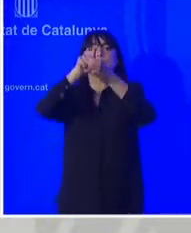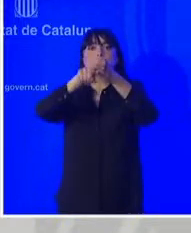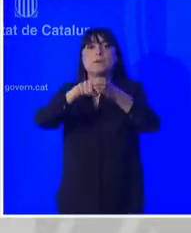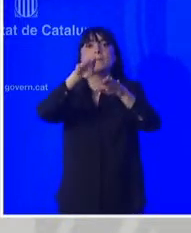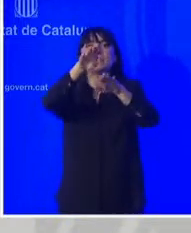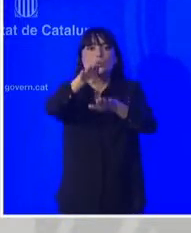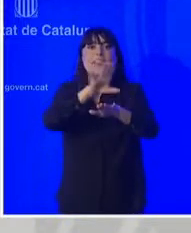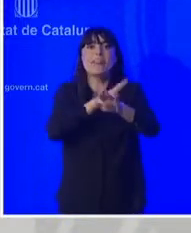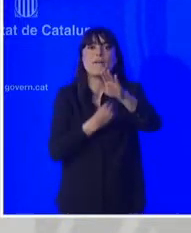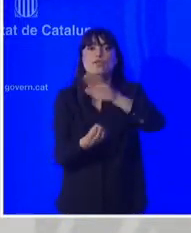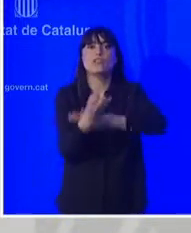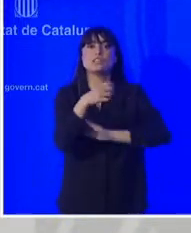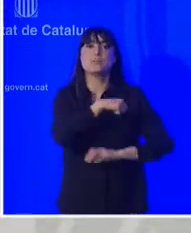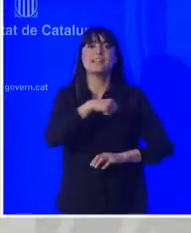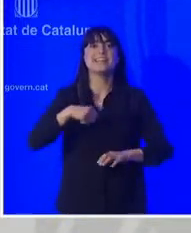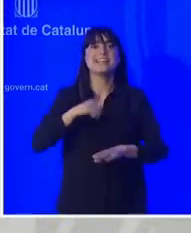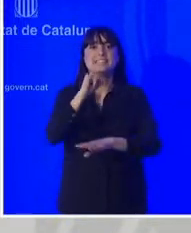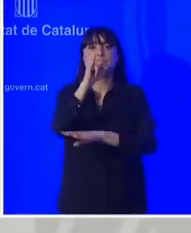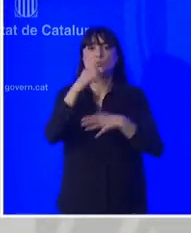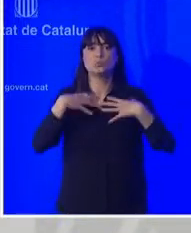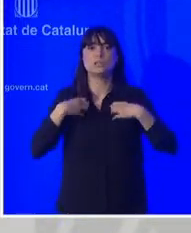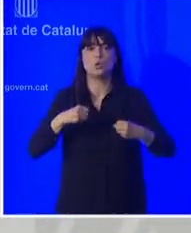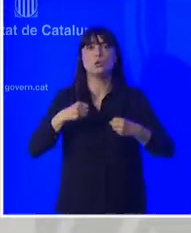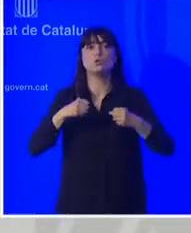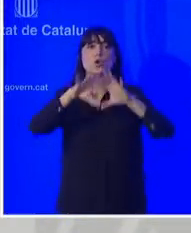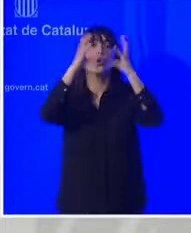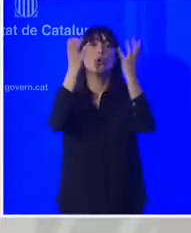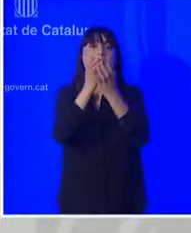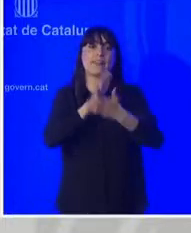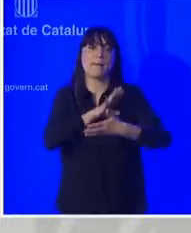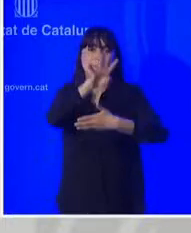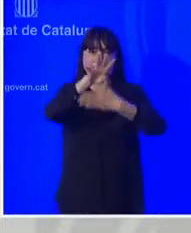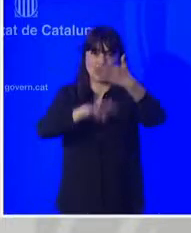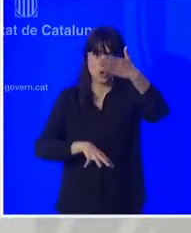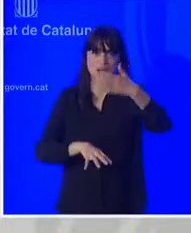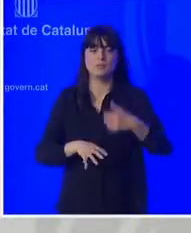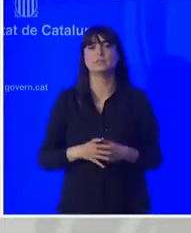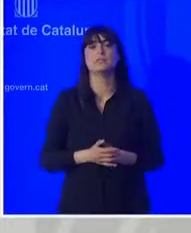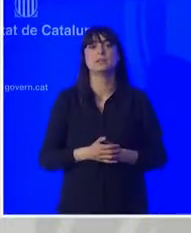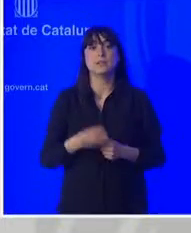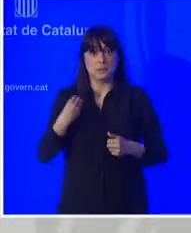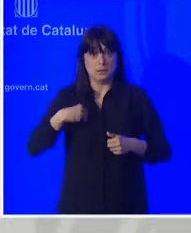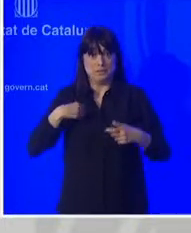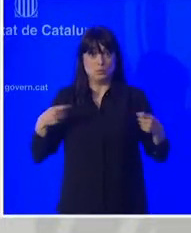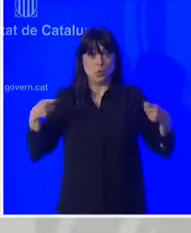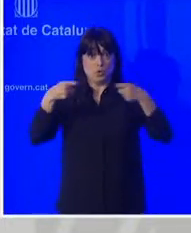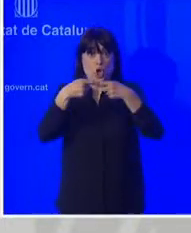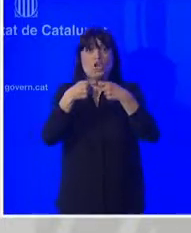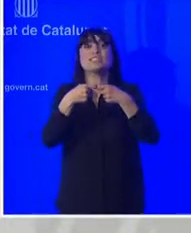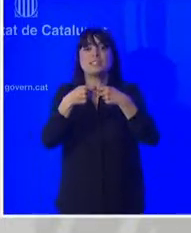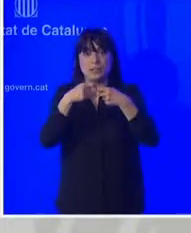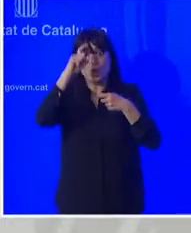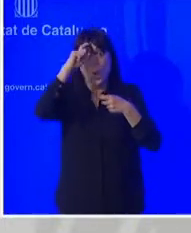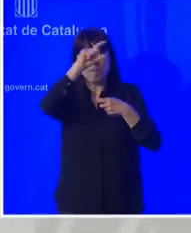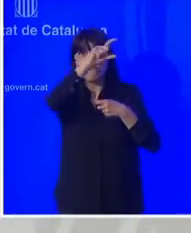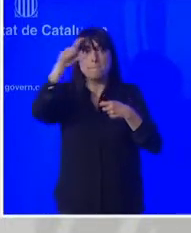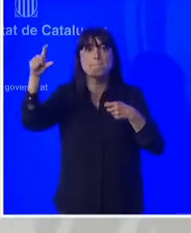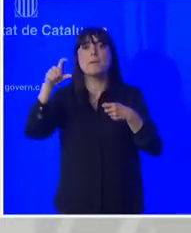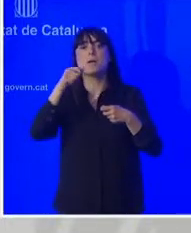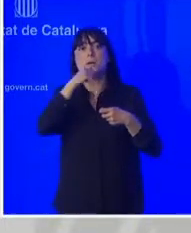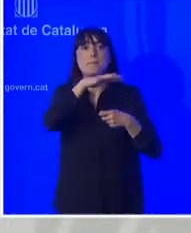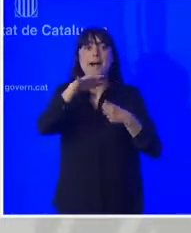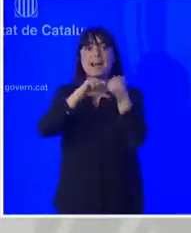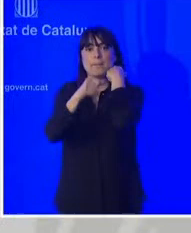Fundació Privada Institut Salut Global de Barcelona, l'IES Global. El Consorci Marc Parc de Salut de Barcelona, participat